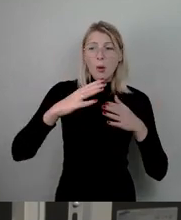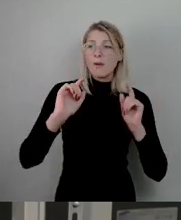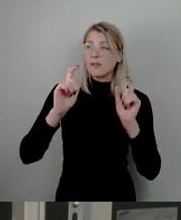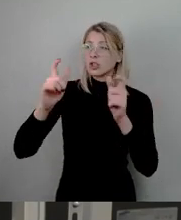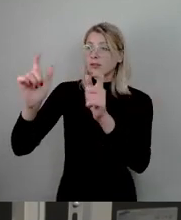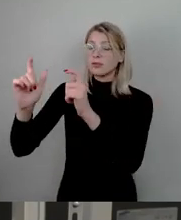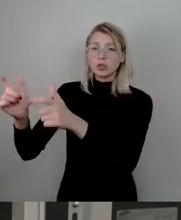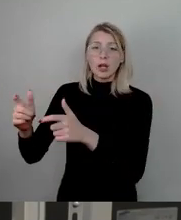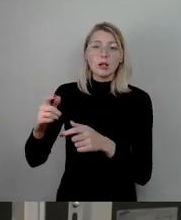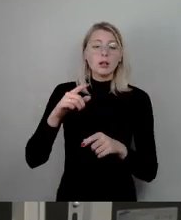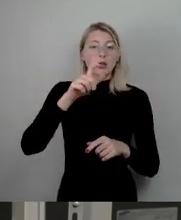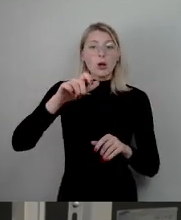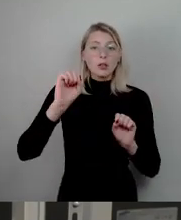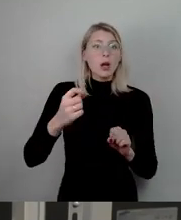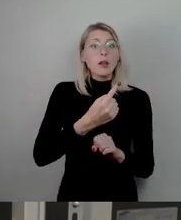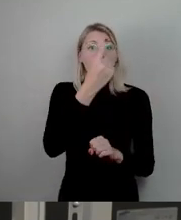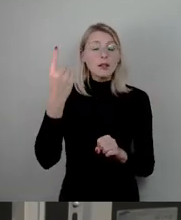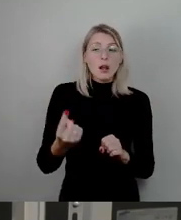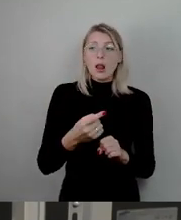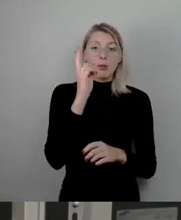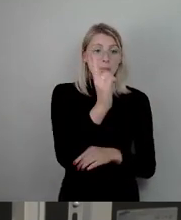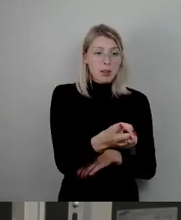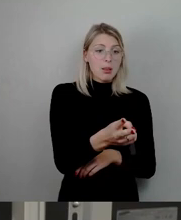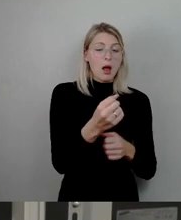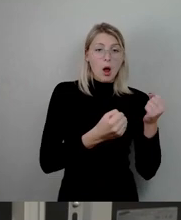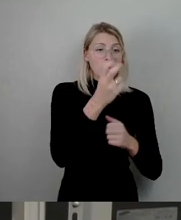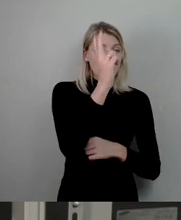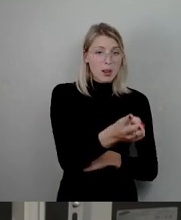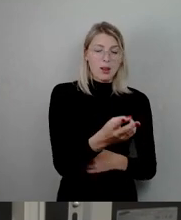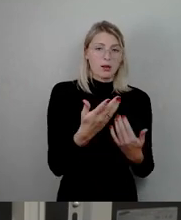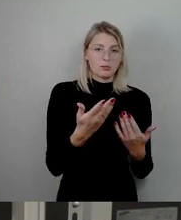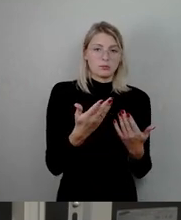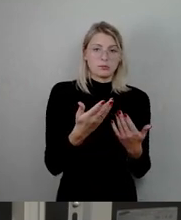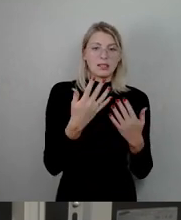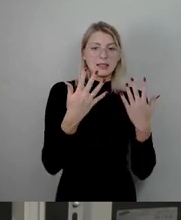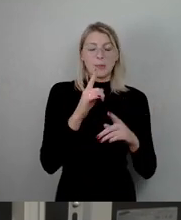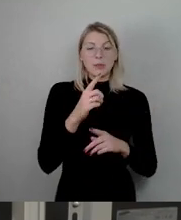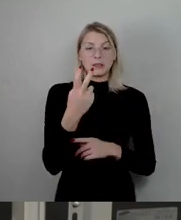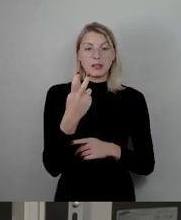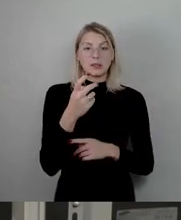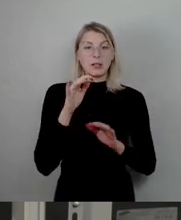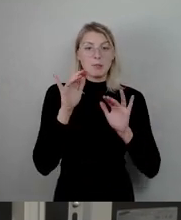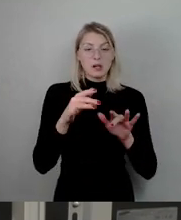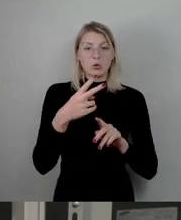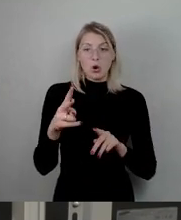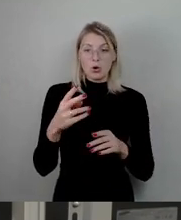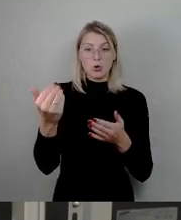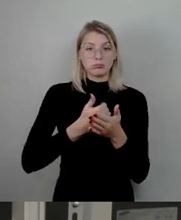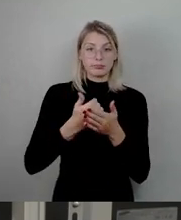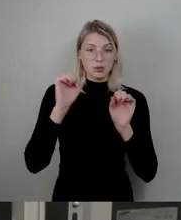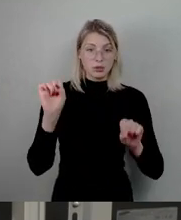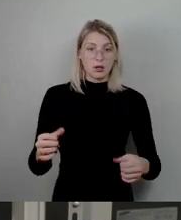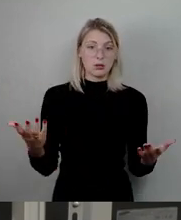abstellen, wenn wir das bepreisen würden, dann ist es in Größenordnung 10 bis 20 Millionen im Jahr zu holen. Wenn wir ein